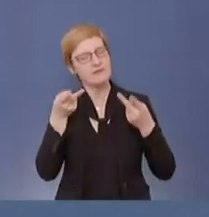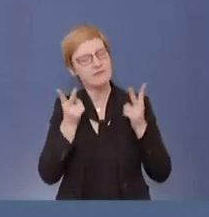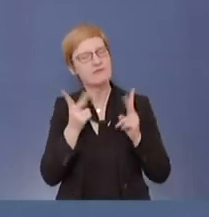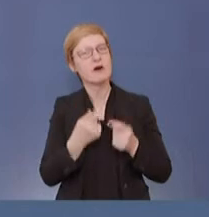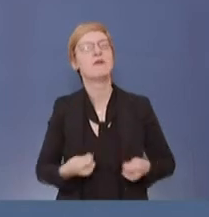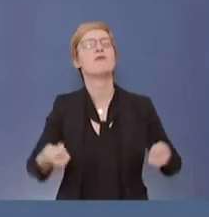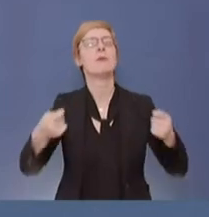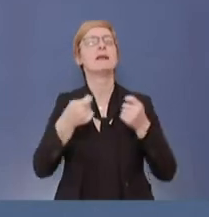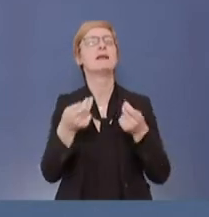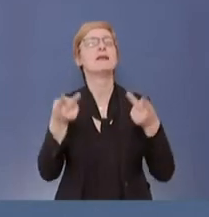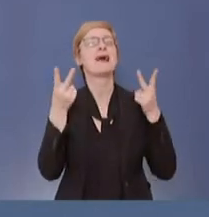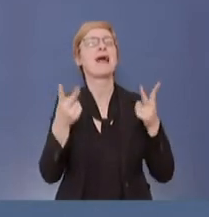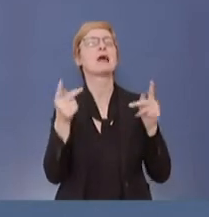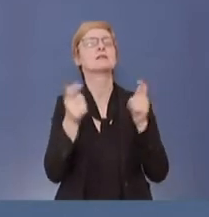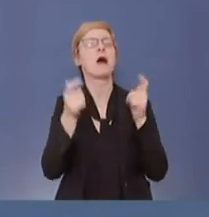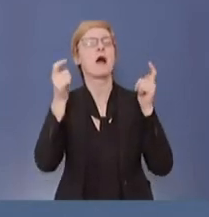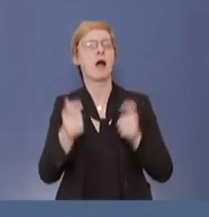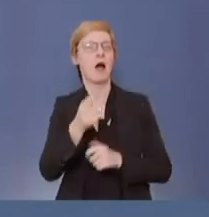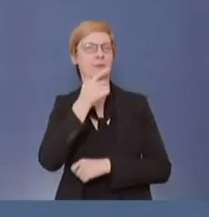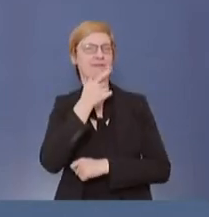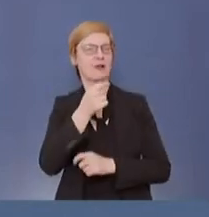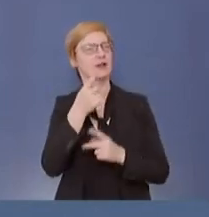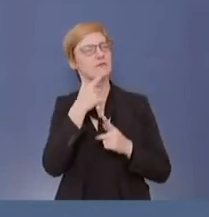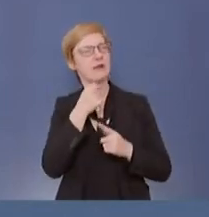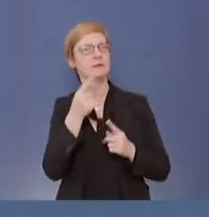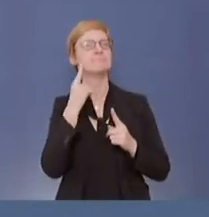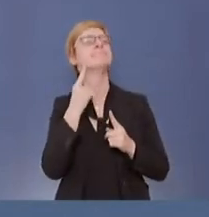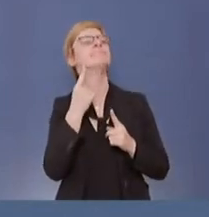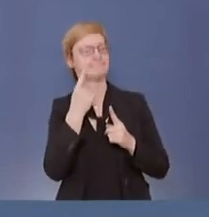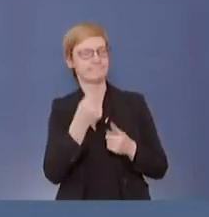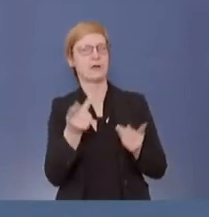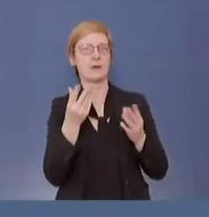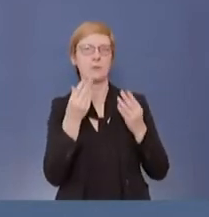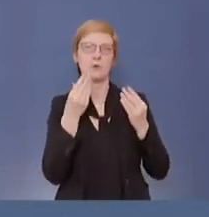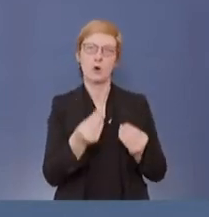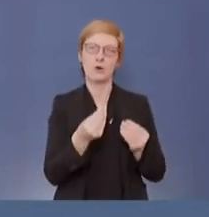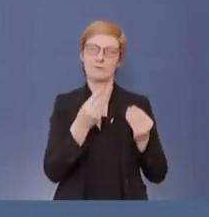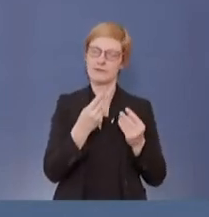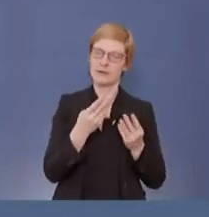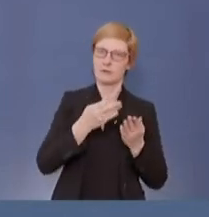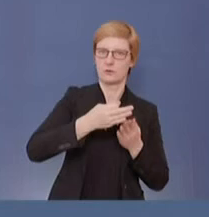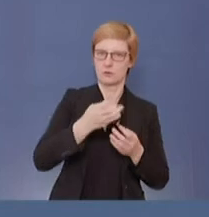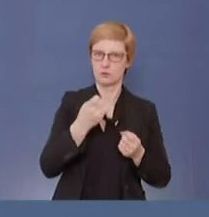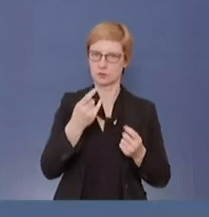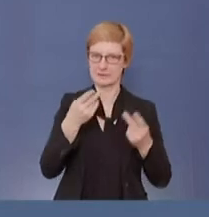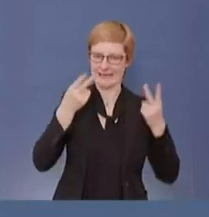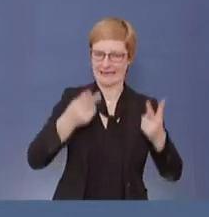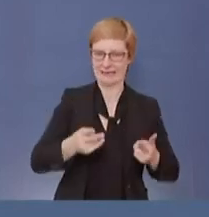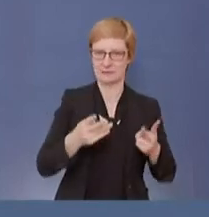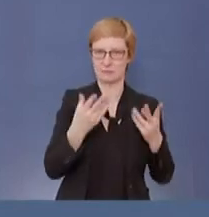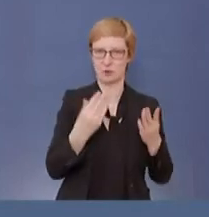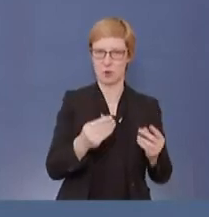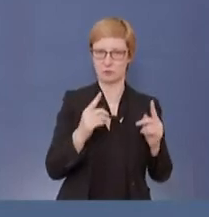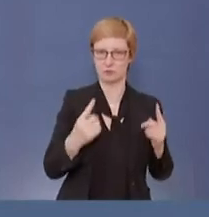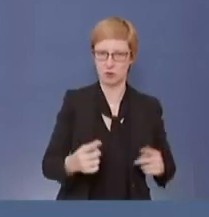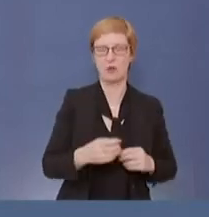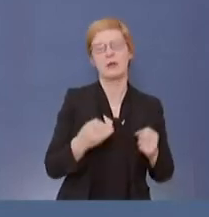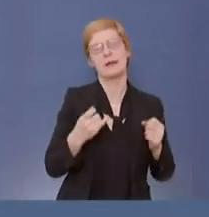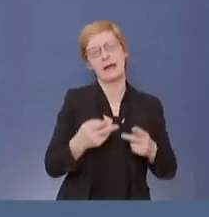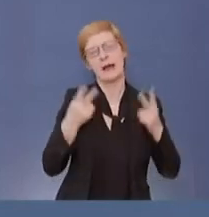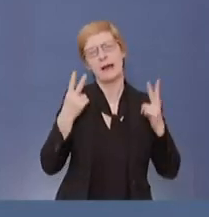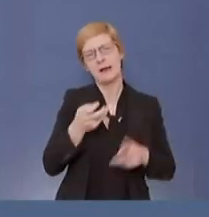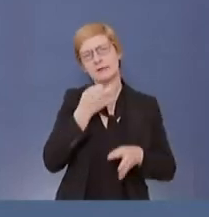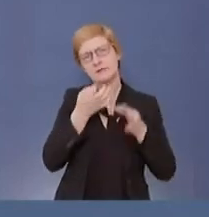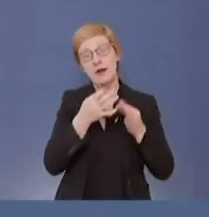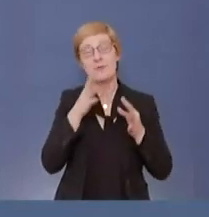den Beschäftigten den Rücken stärken mit einem Erörterungsrecht. Darüber hinaus geht es natürlich auch um Rechtsfragen zum